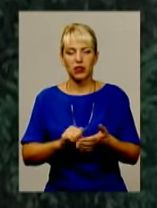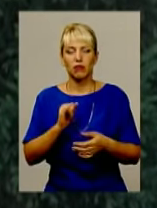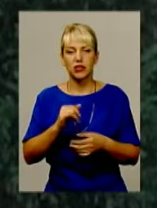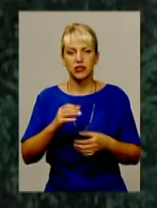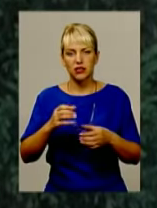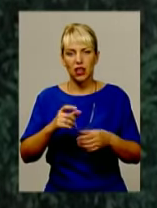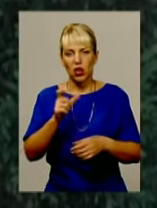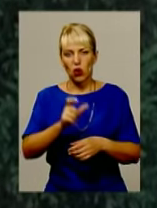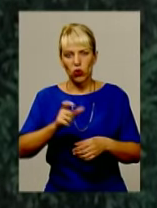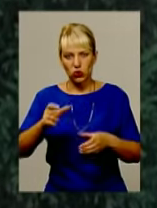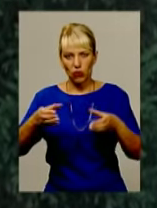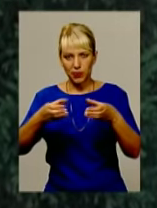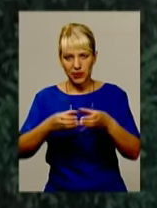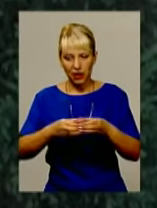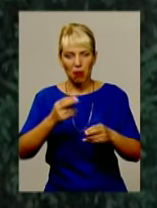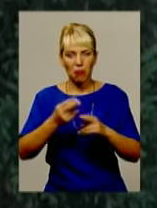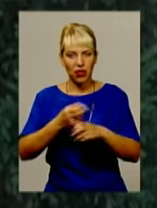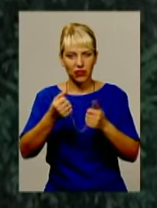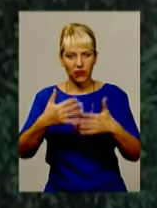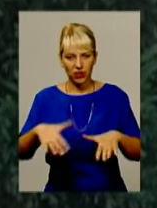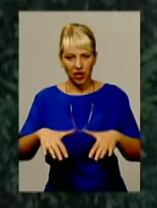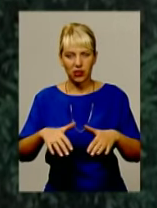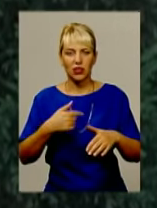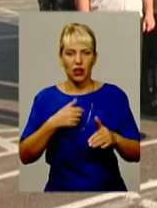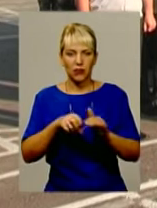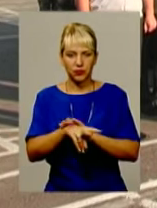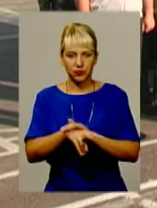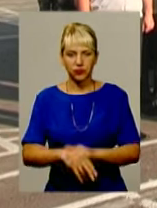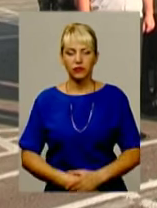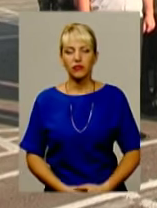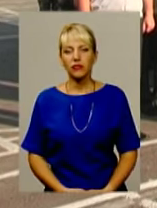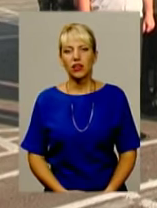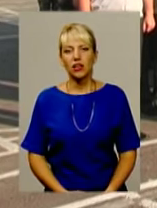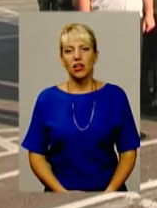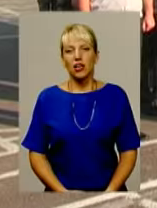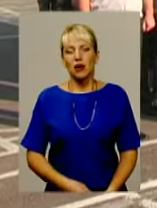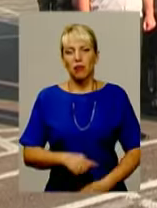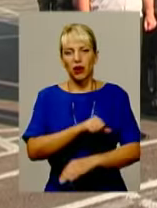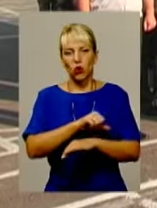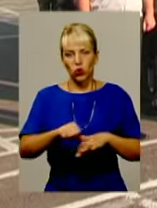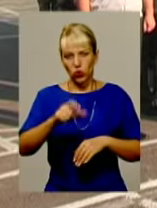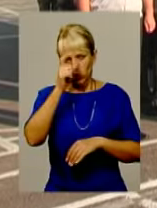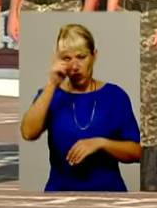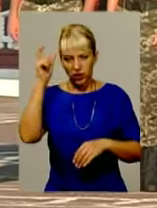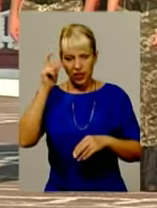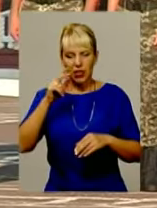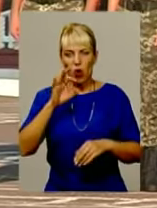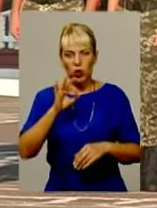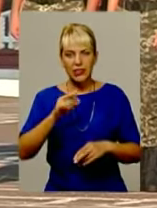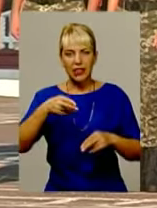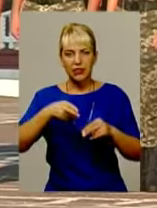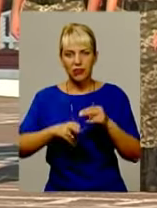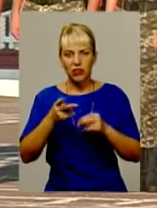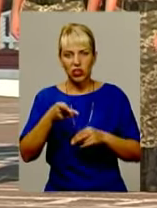складом, без втрат, вищість цього оточення. Що й було нагородшим. Прикордонну академію Олександр закінчив у 2004 році.